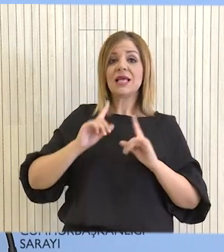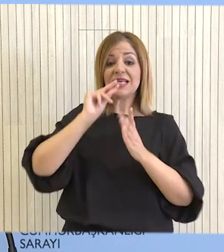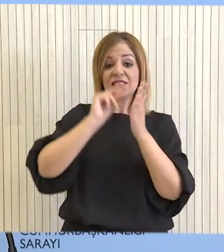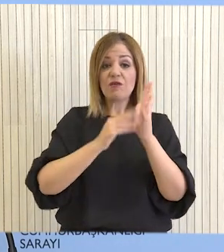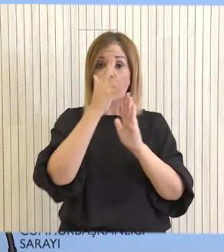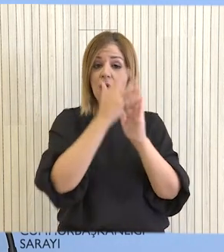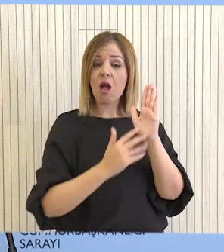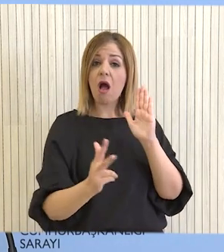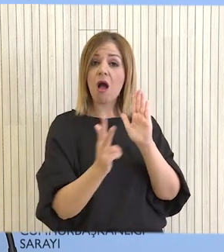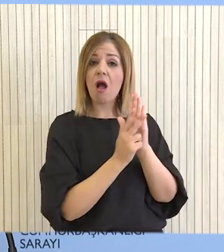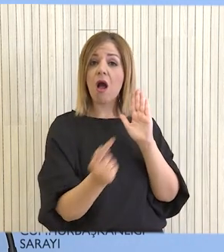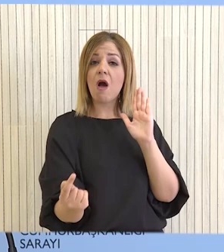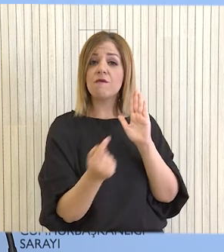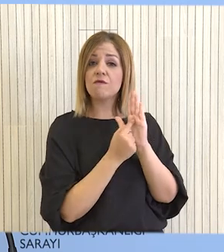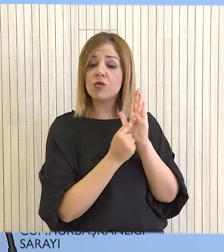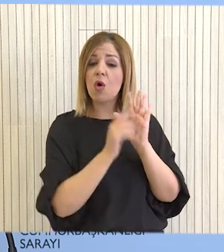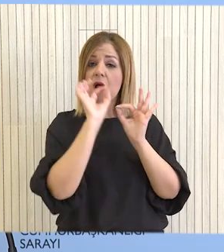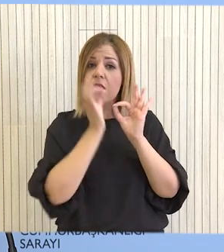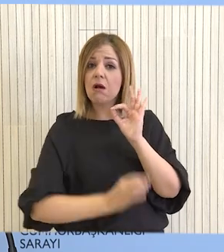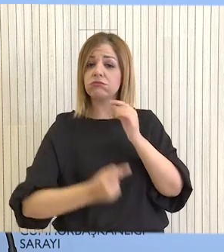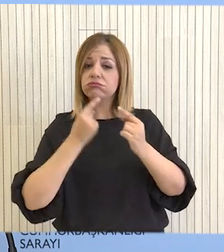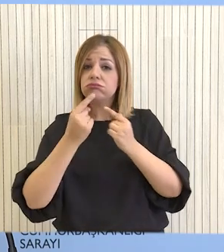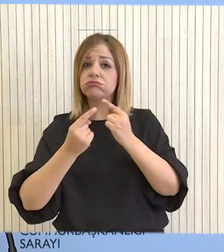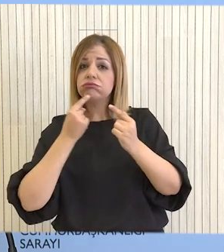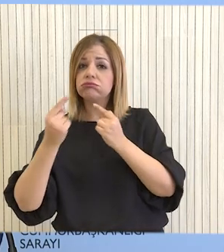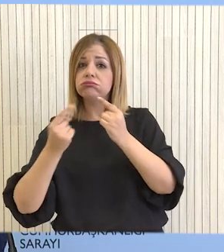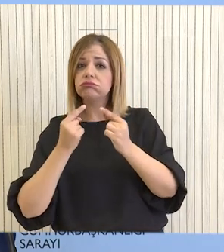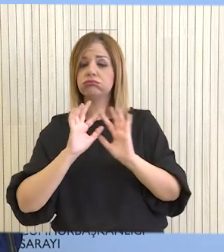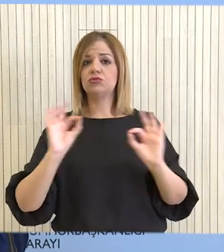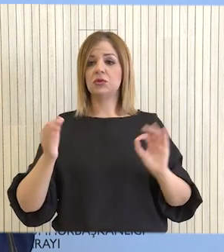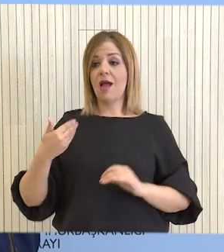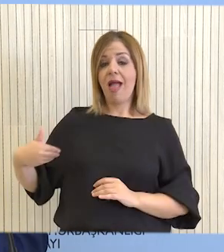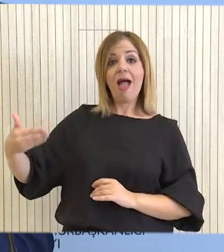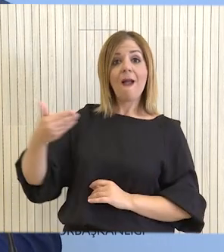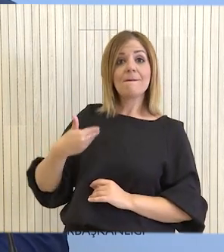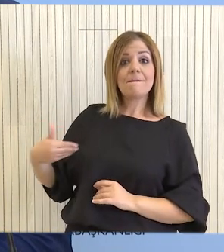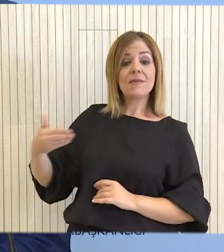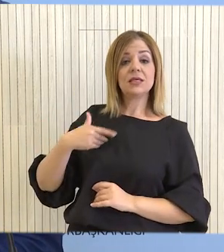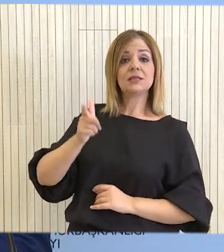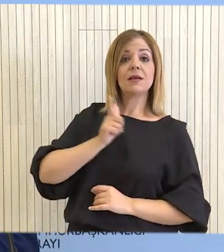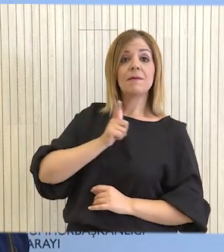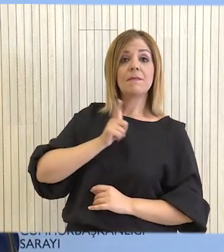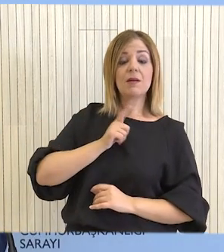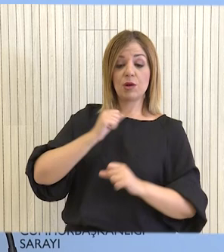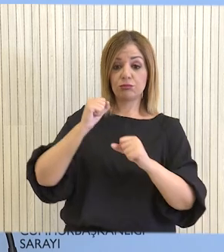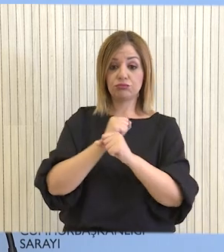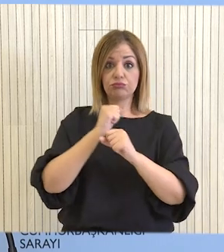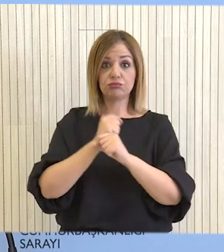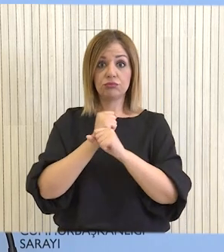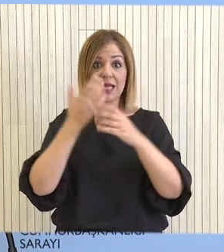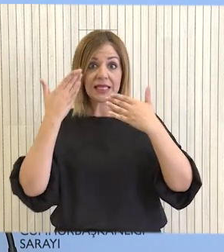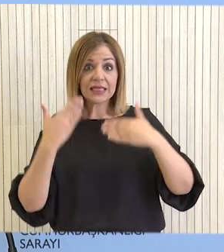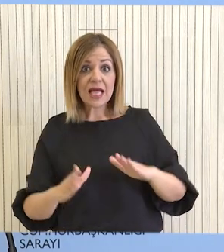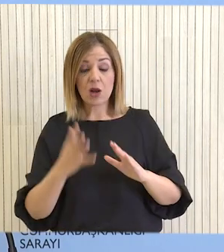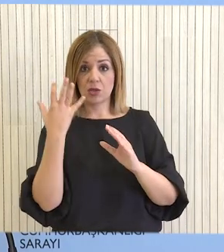έχει επιτευχθεί μετά από διεξοδικές και εντατικές διαβουλεύσεις. Εμείς αναμένουμε να ολοκληρωθούν οι εργασίες όπως